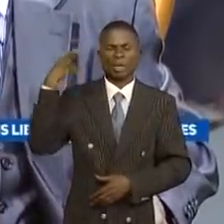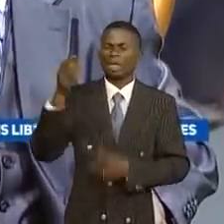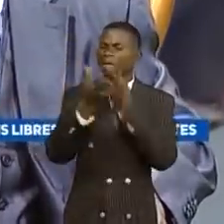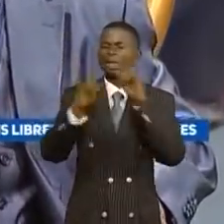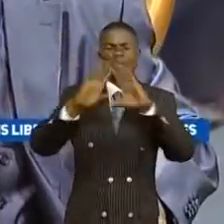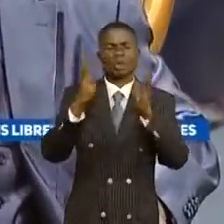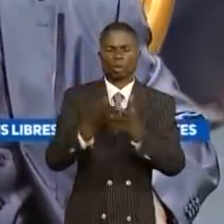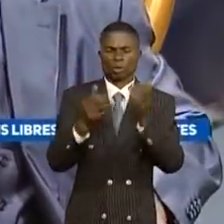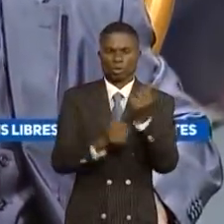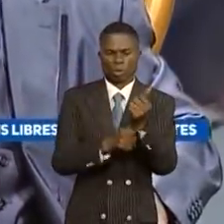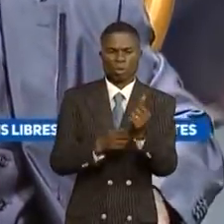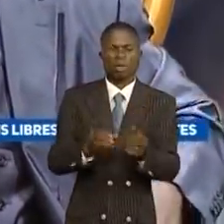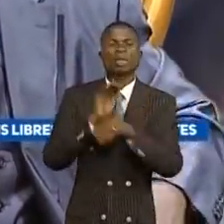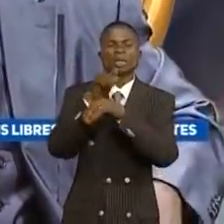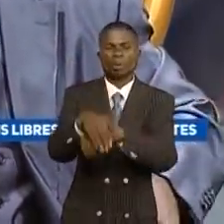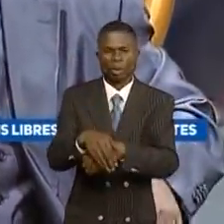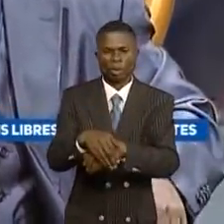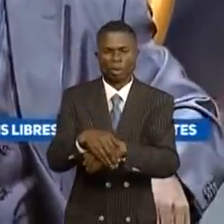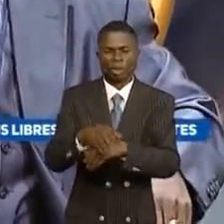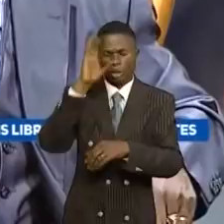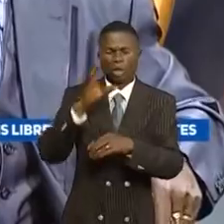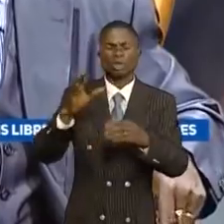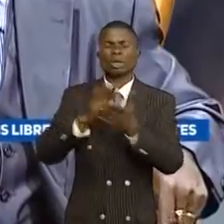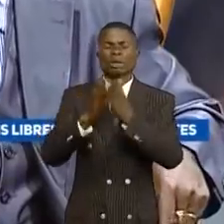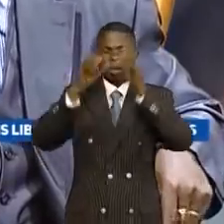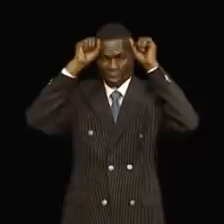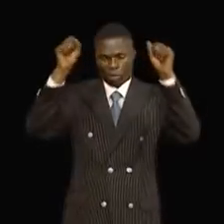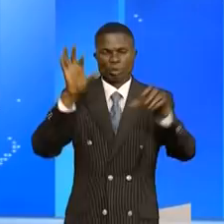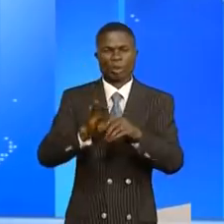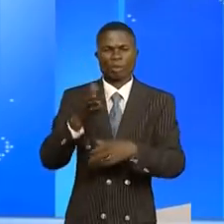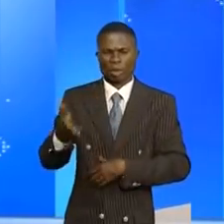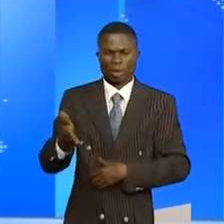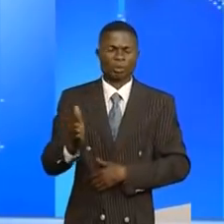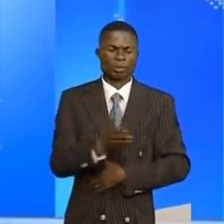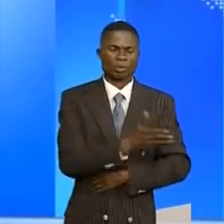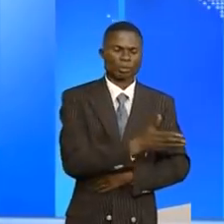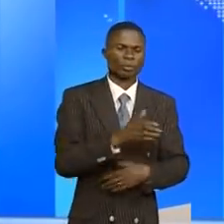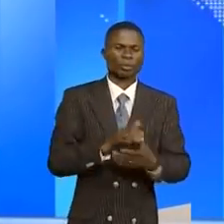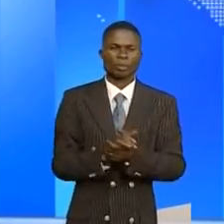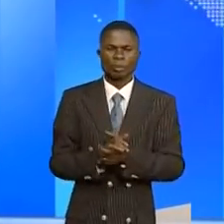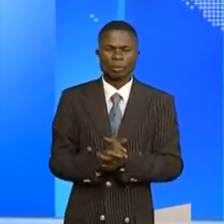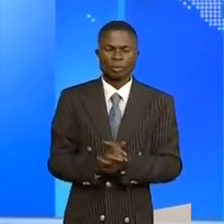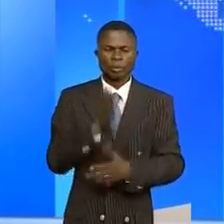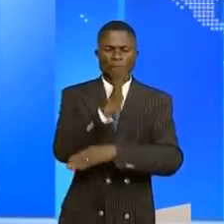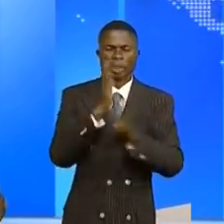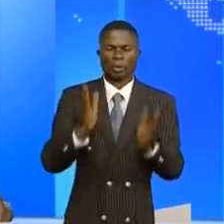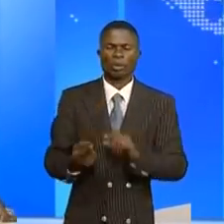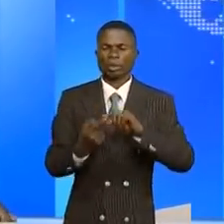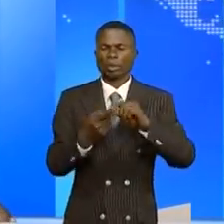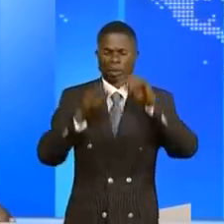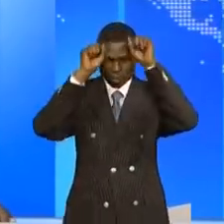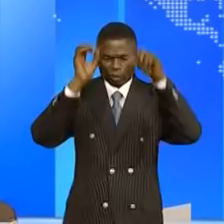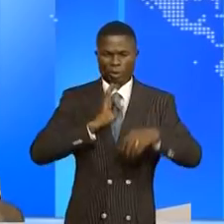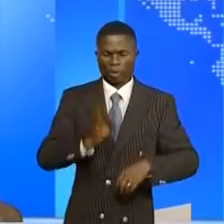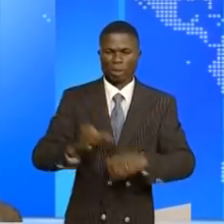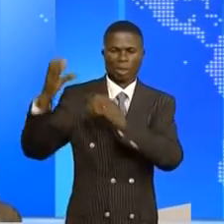d'expression de chaque citoyen de conquérir un pouvoir pour exercer le pouvoir. Le conseiller principal du chef de l'État